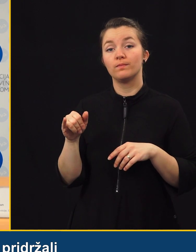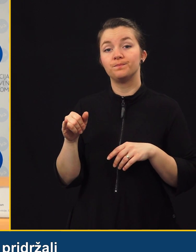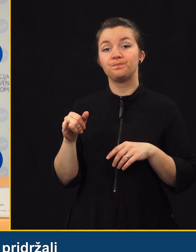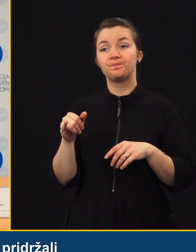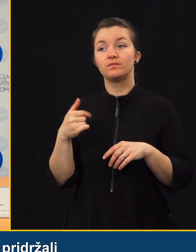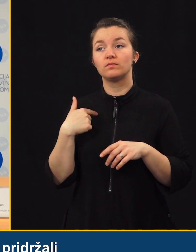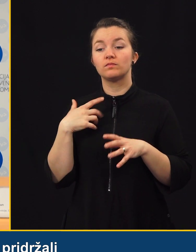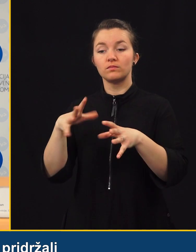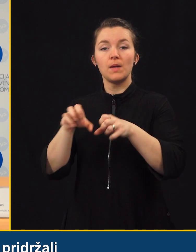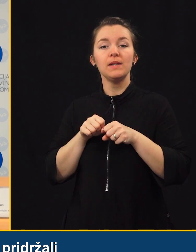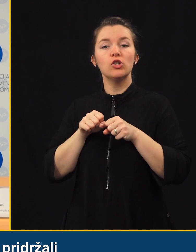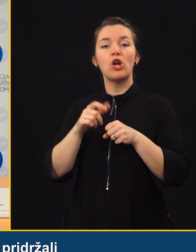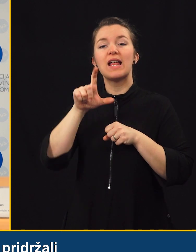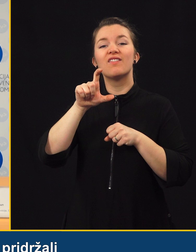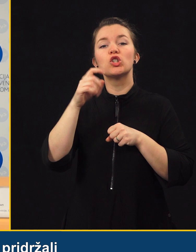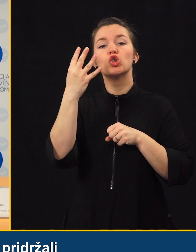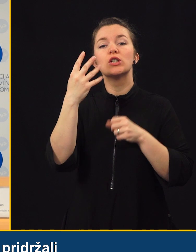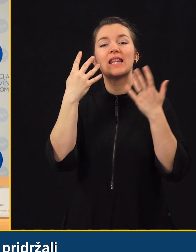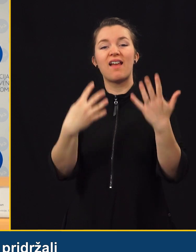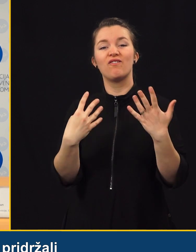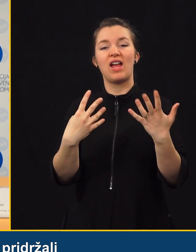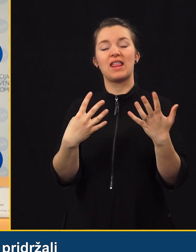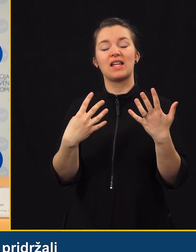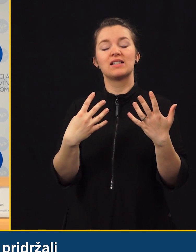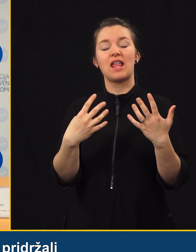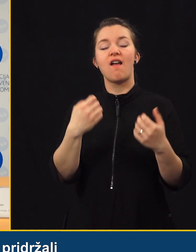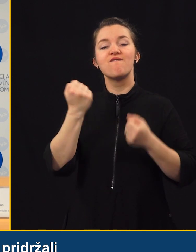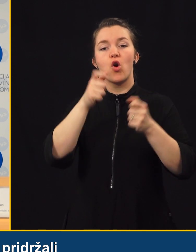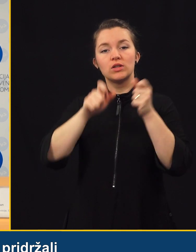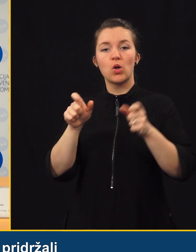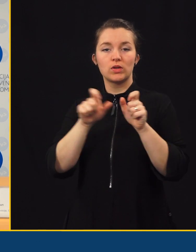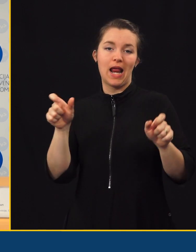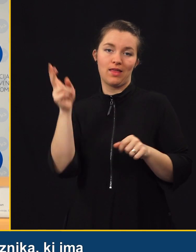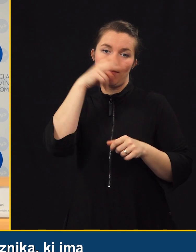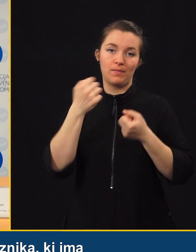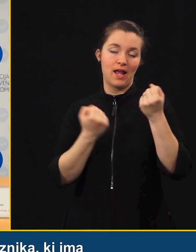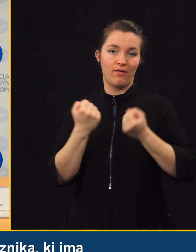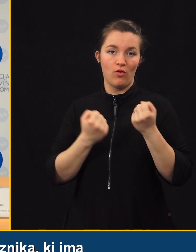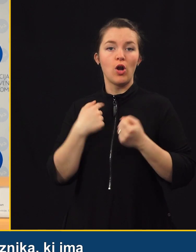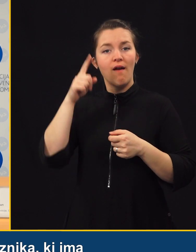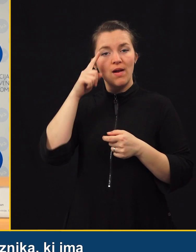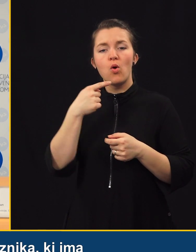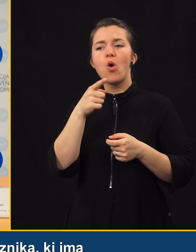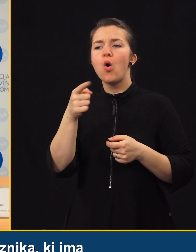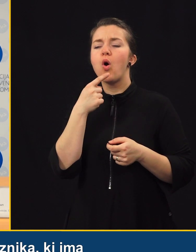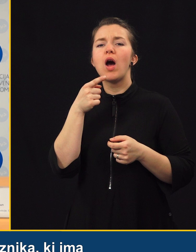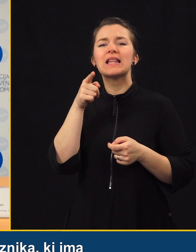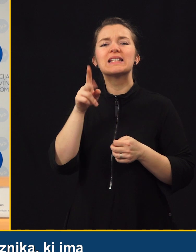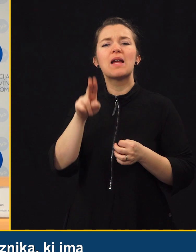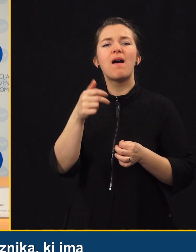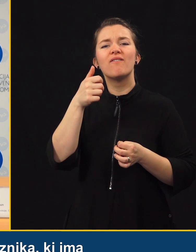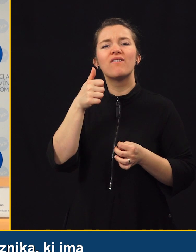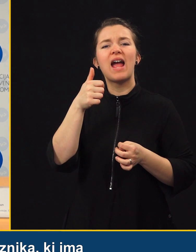pridržali 294 voznikov zaradi voznje pod pjevom alkohola. Vemo, da lahko pridržimo voznika, ki ima